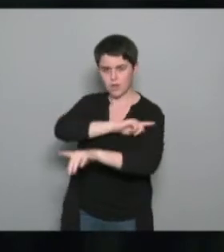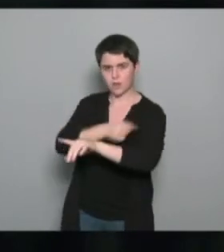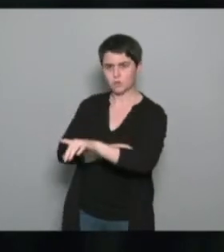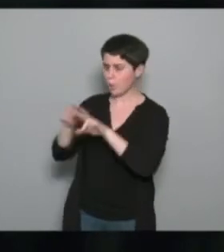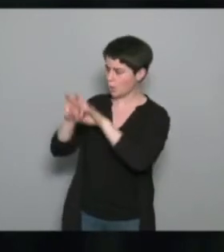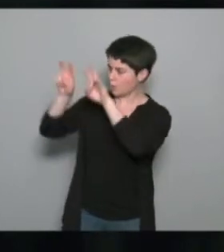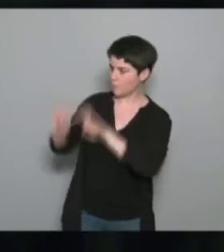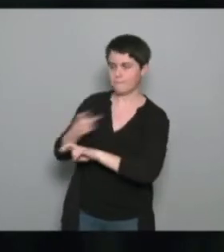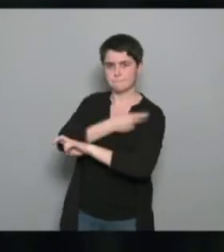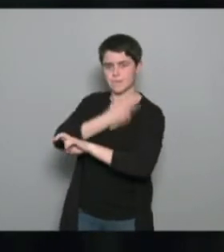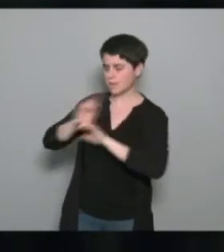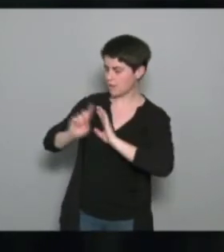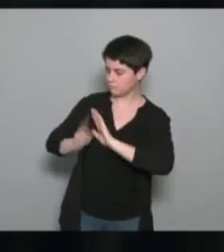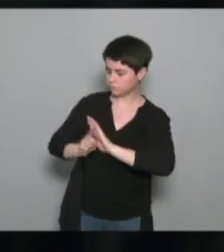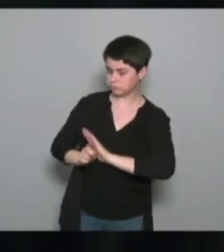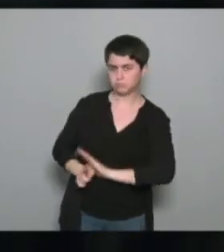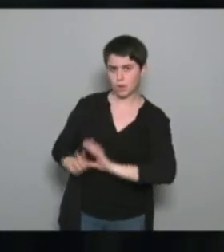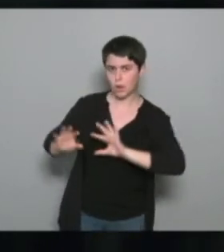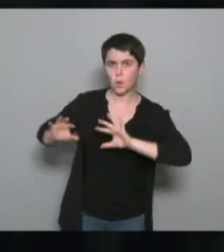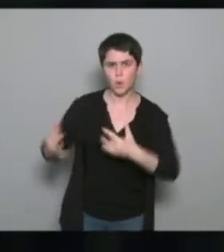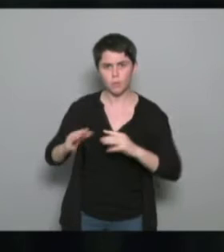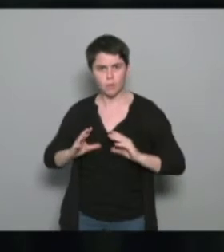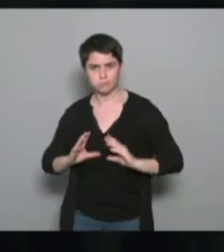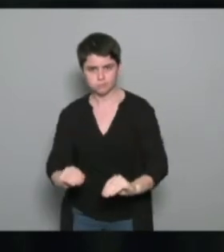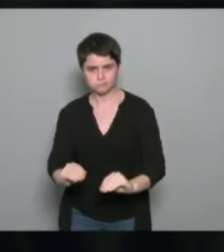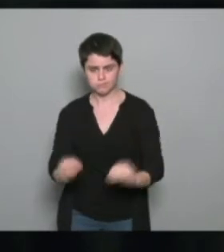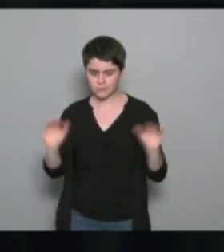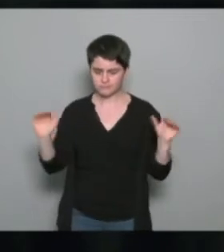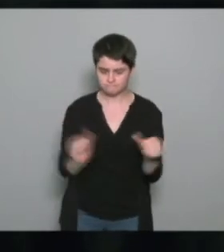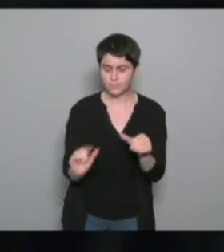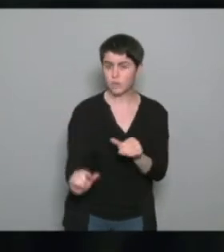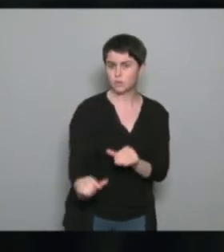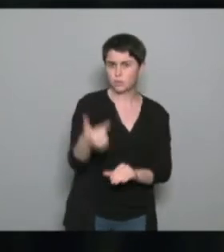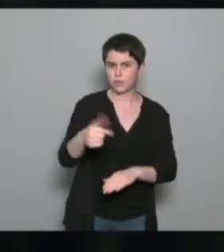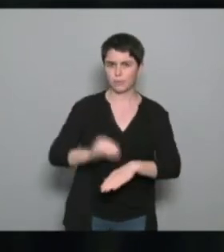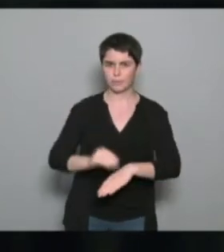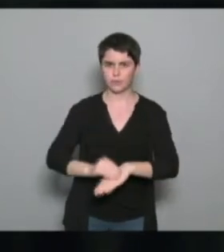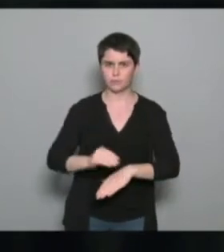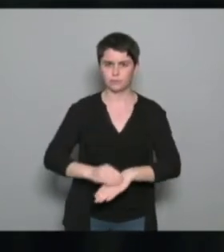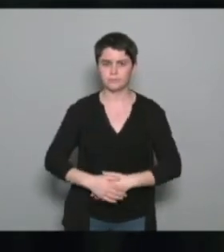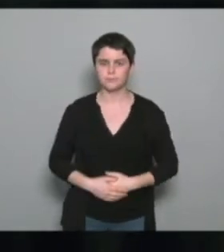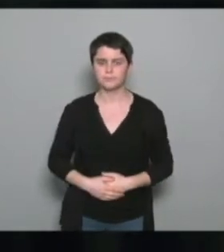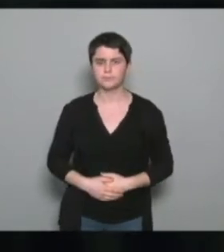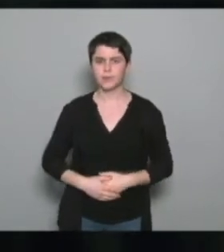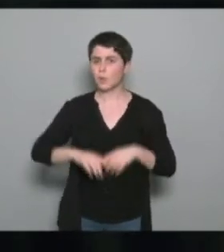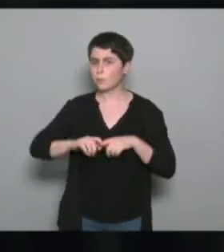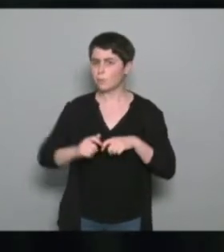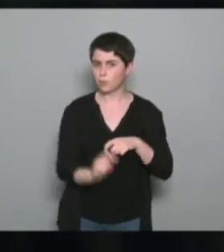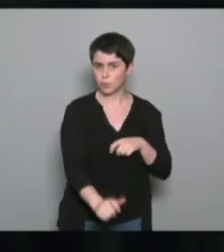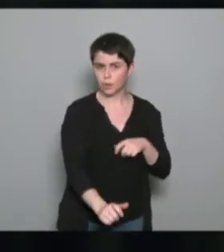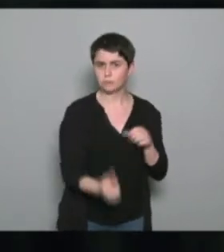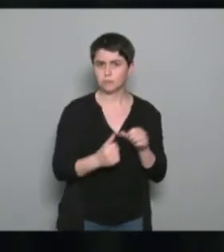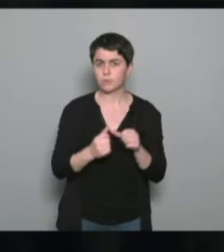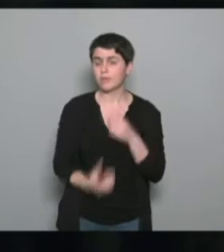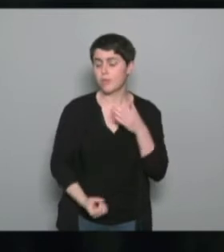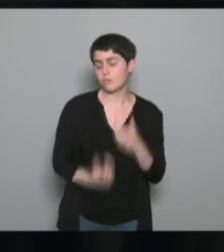prévention secondaire. Dans ce protocole, on a dû mettre en place de nouvelles modalités